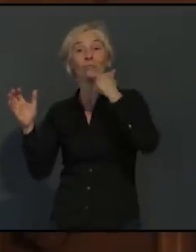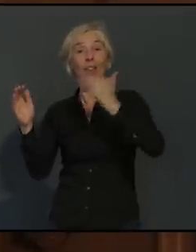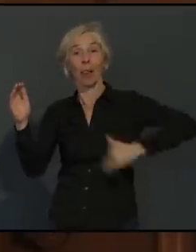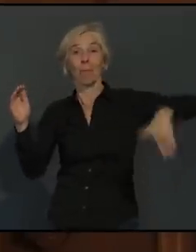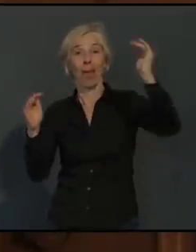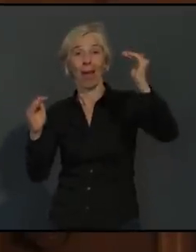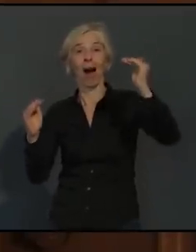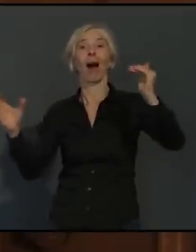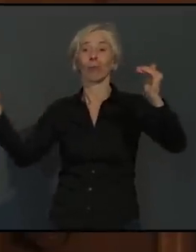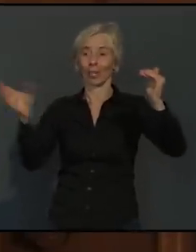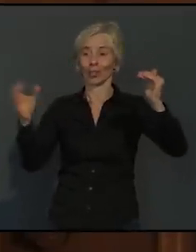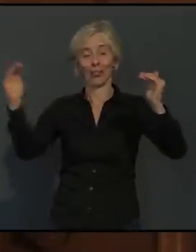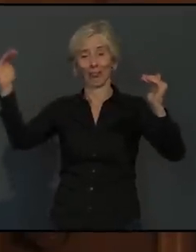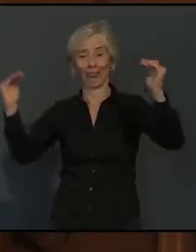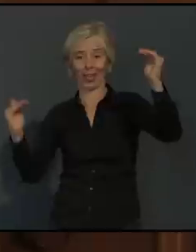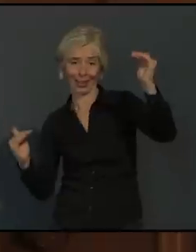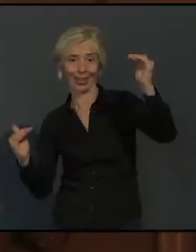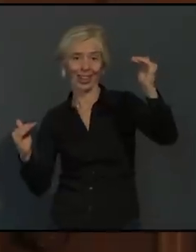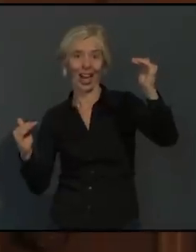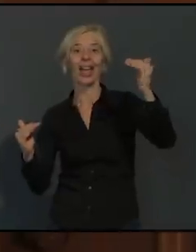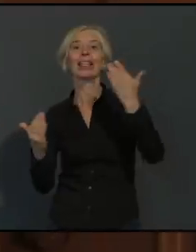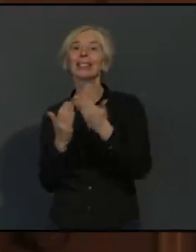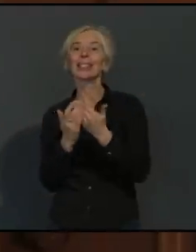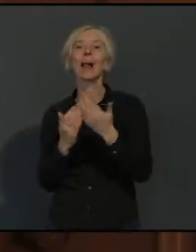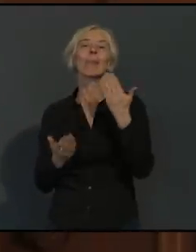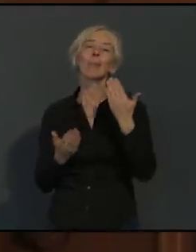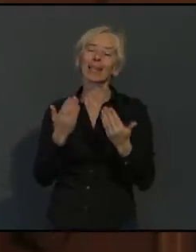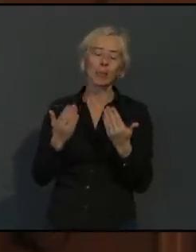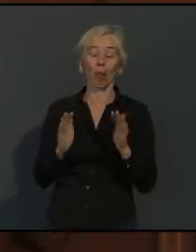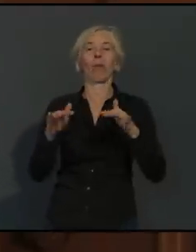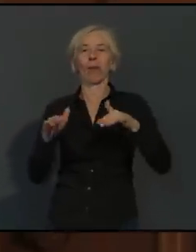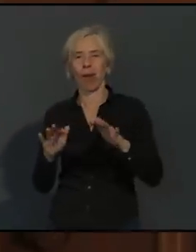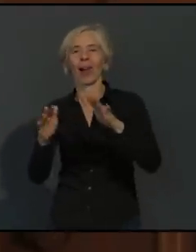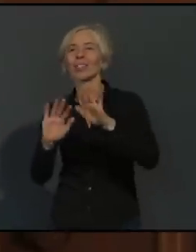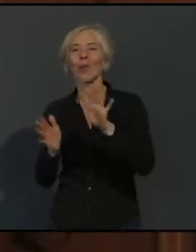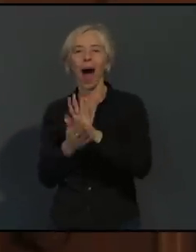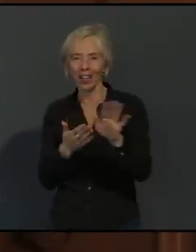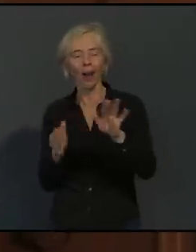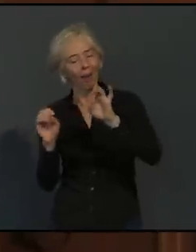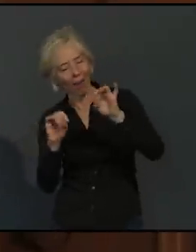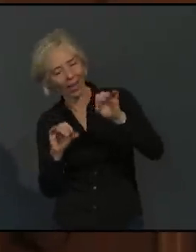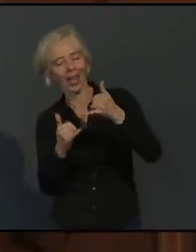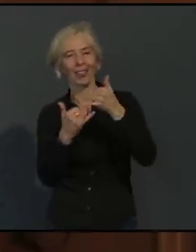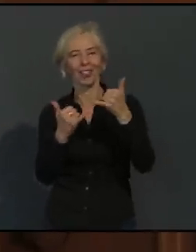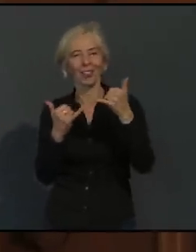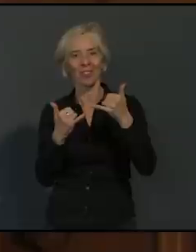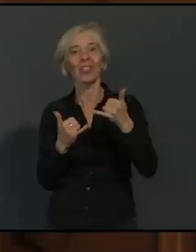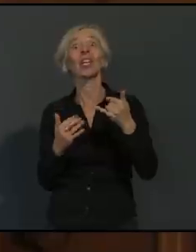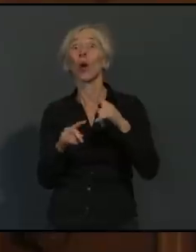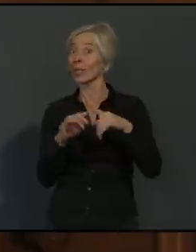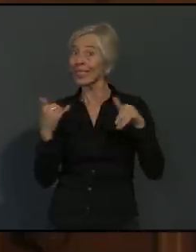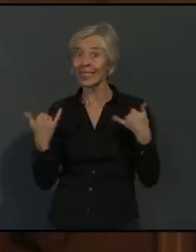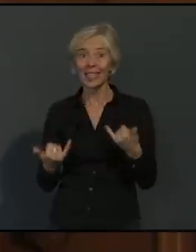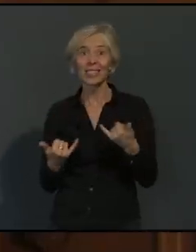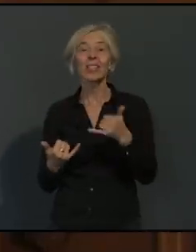vorstellen würde. Das ist aber nicht zu ändern. Es ist so, dass wir jetzt diese großen Fallzahlen natürlich mit vielen